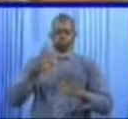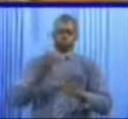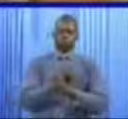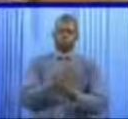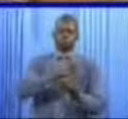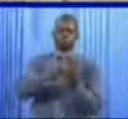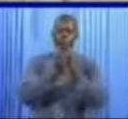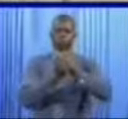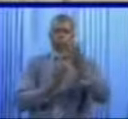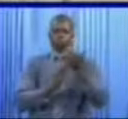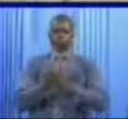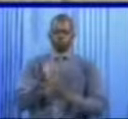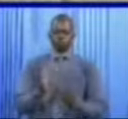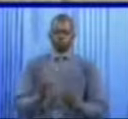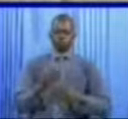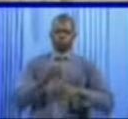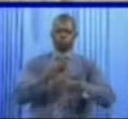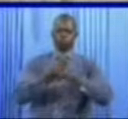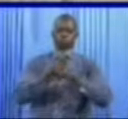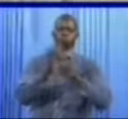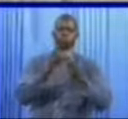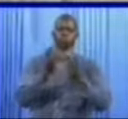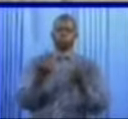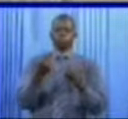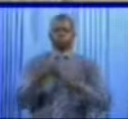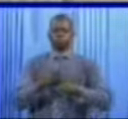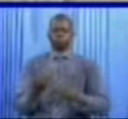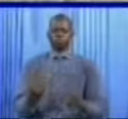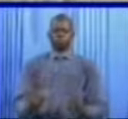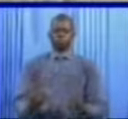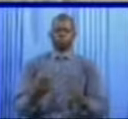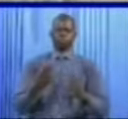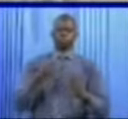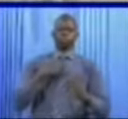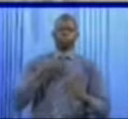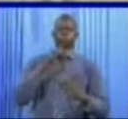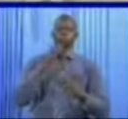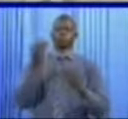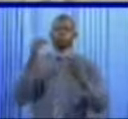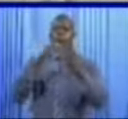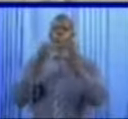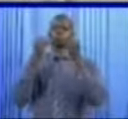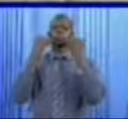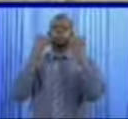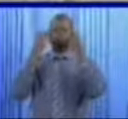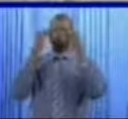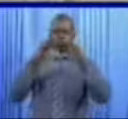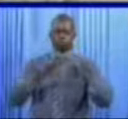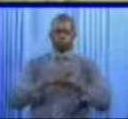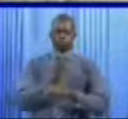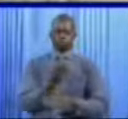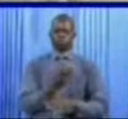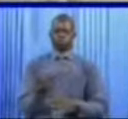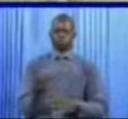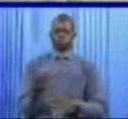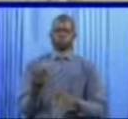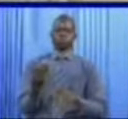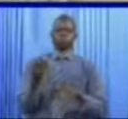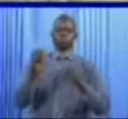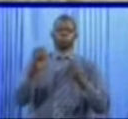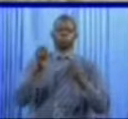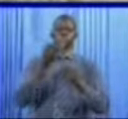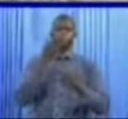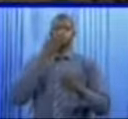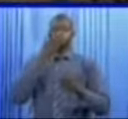remplacé par la Chambre des Métiers. Alors à la date d'aujourd'hui, nous n'avons pas encore été informés sur un matériel défectueux